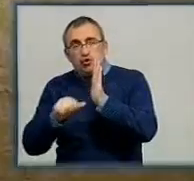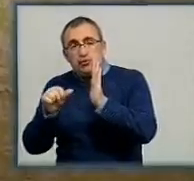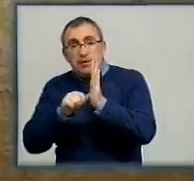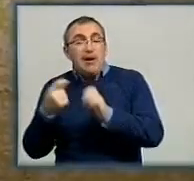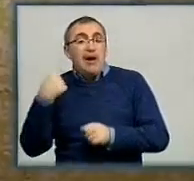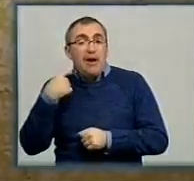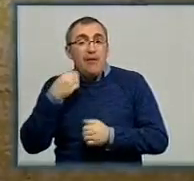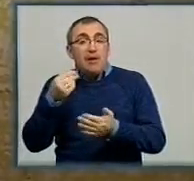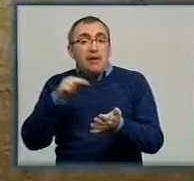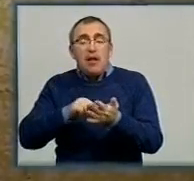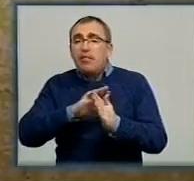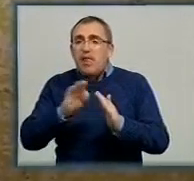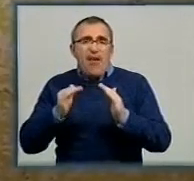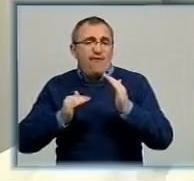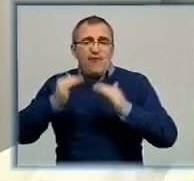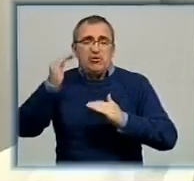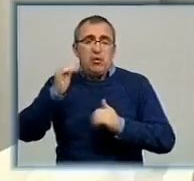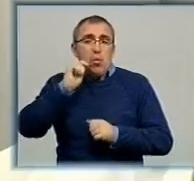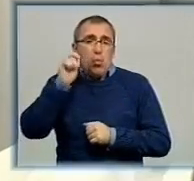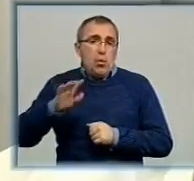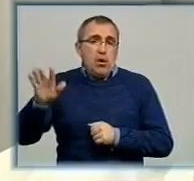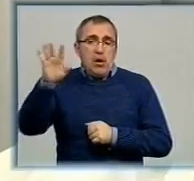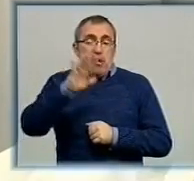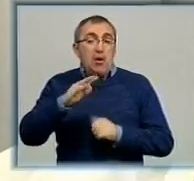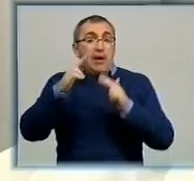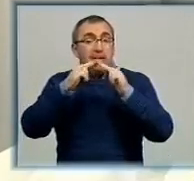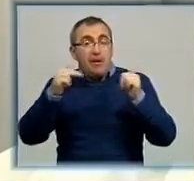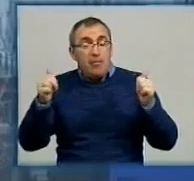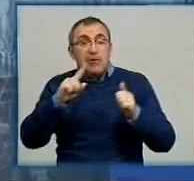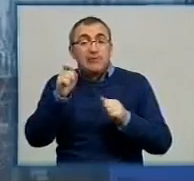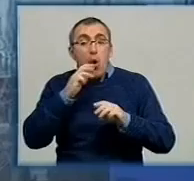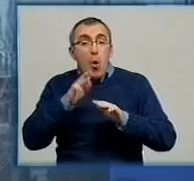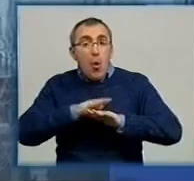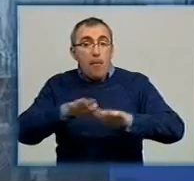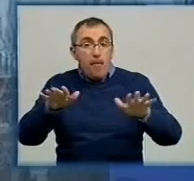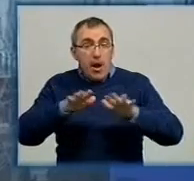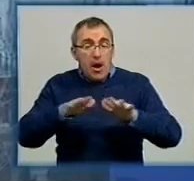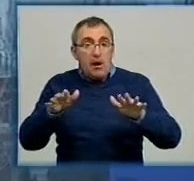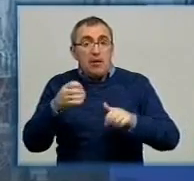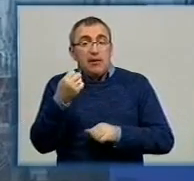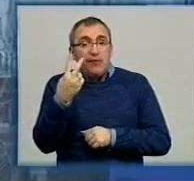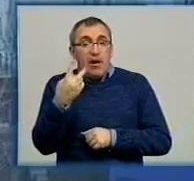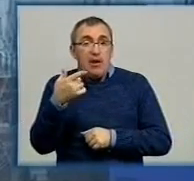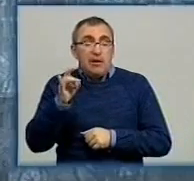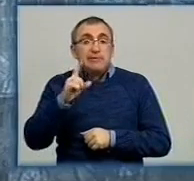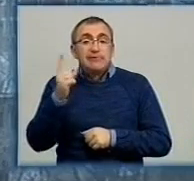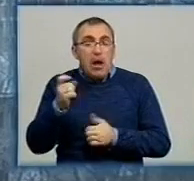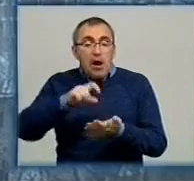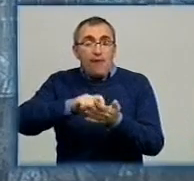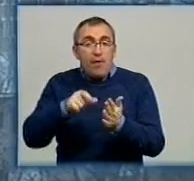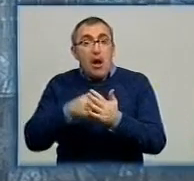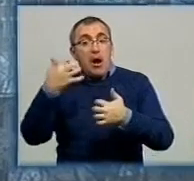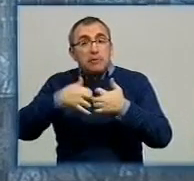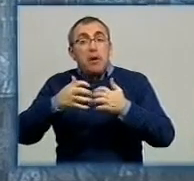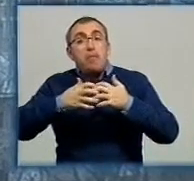Кірвоградські тарифи не найвищі. В Україні, наголосив Хачатурян у Дніпропетровську, за опалення платять понад 12 гривень за квадрат. У Херсоні